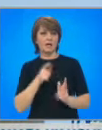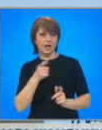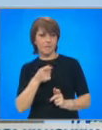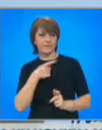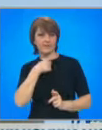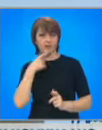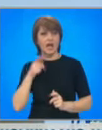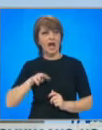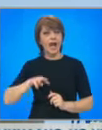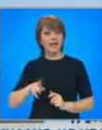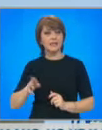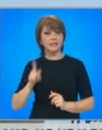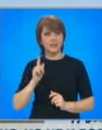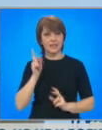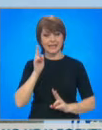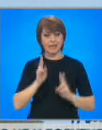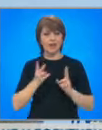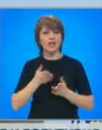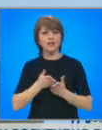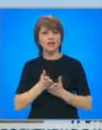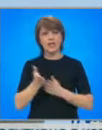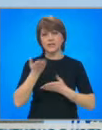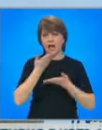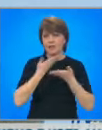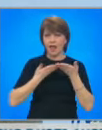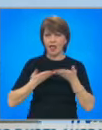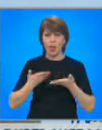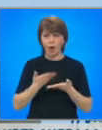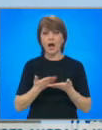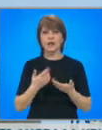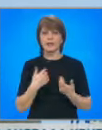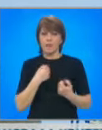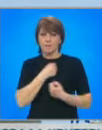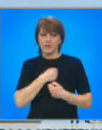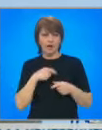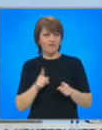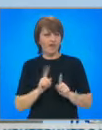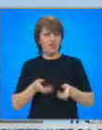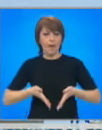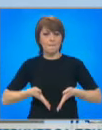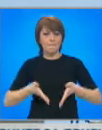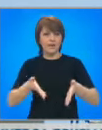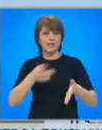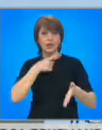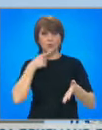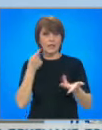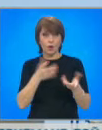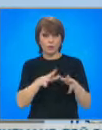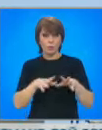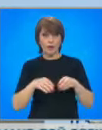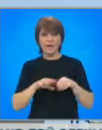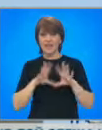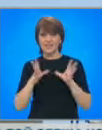Различията трябва да се решават чрез диалог, чрез дипломация. Ние сме разтревожени, че това не е пътя, който Русия предприема. Всичко, което